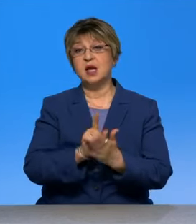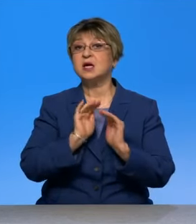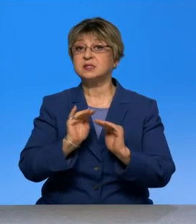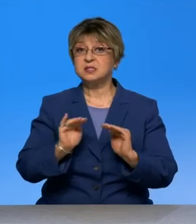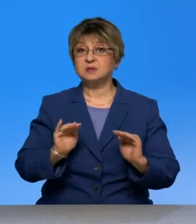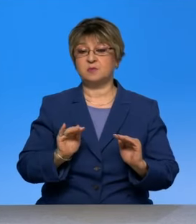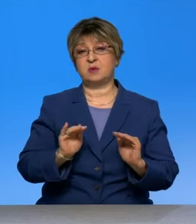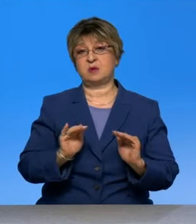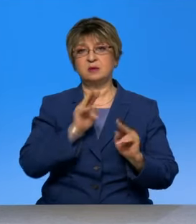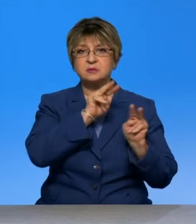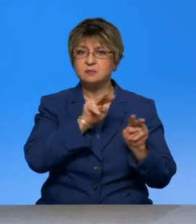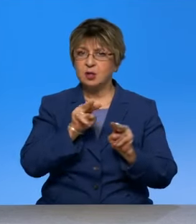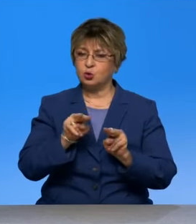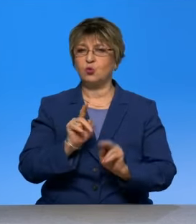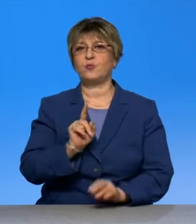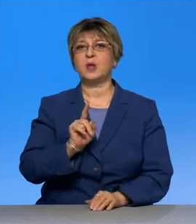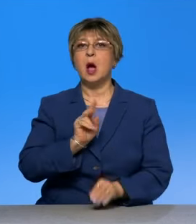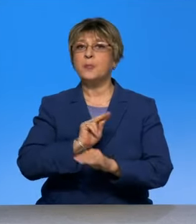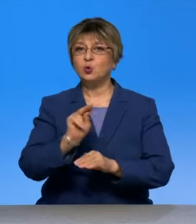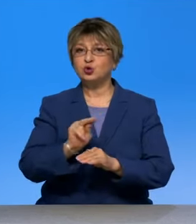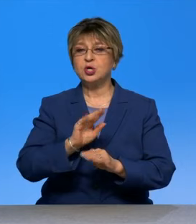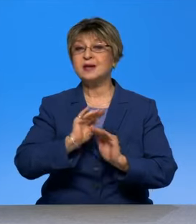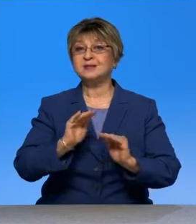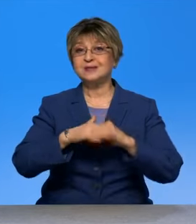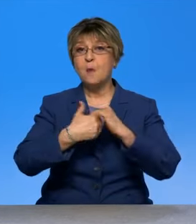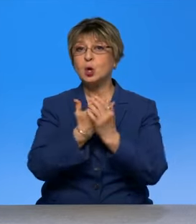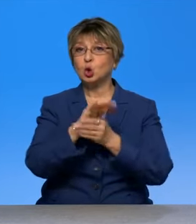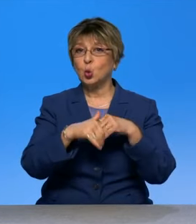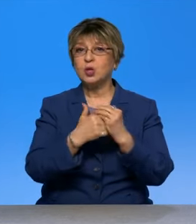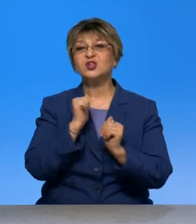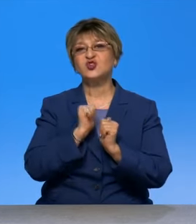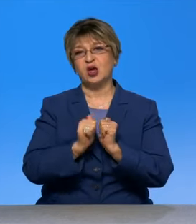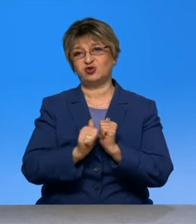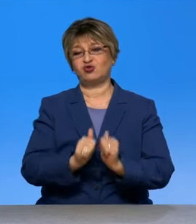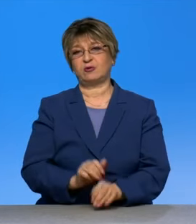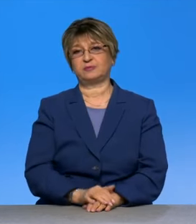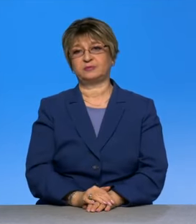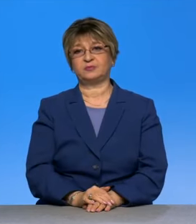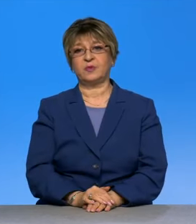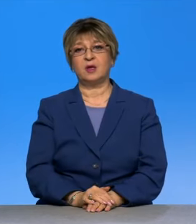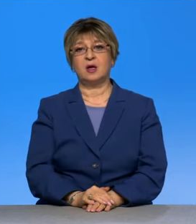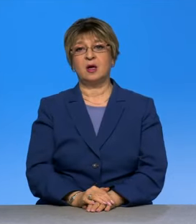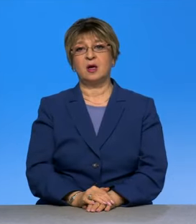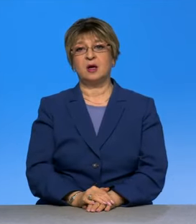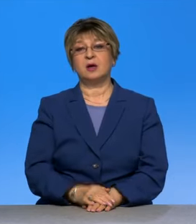смотреть. У детей приучили мыть руки чаще. Кроме того,